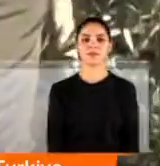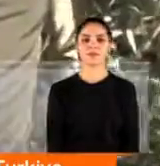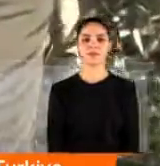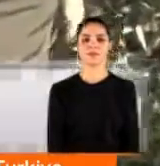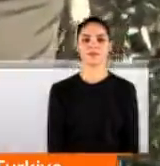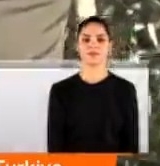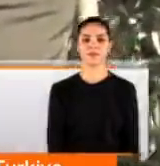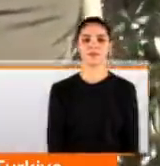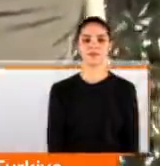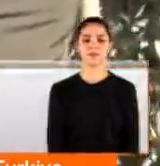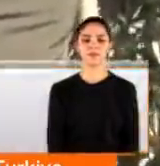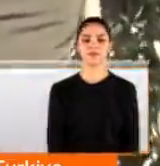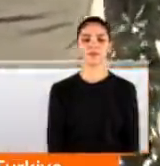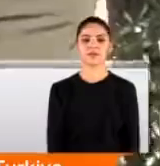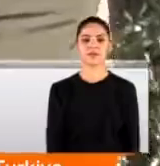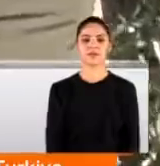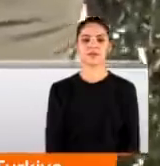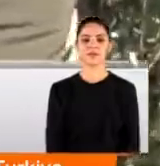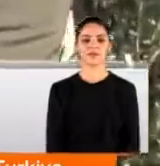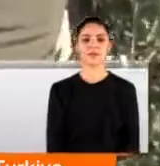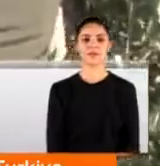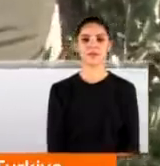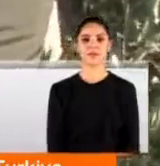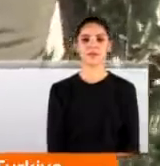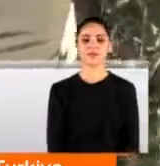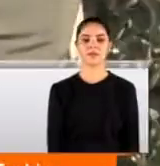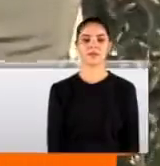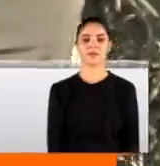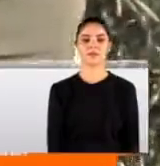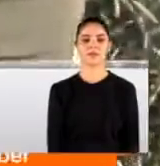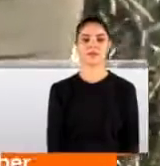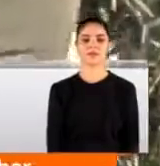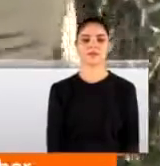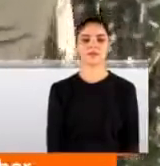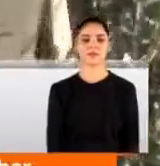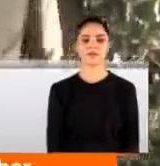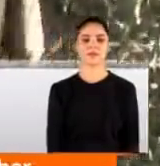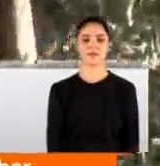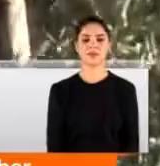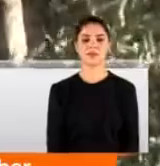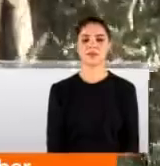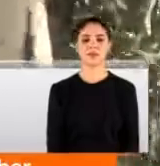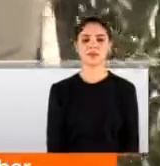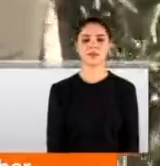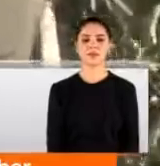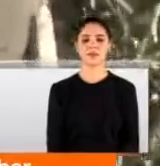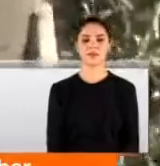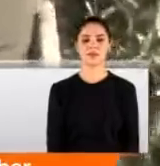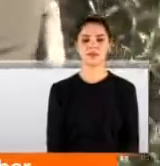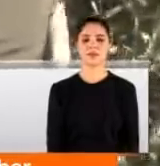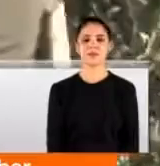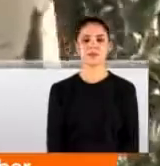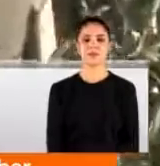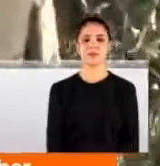Yağ çıkarılır. Basılan basılır. Kışlık zeytinler. Yazlık olur. Sallanıyor. Rüzgar estikçeden sallanıyor.